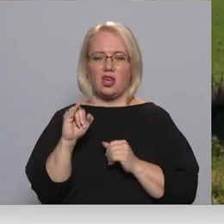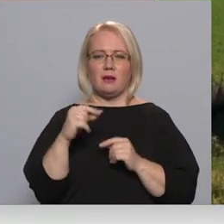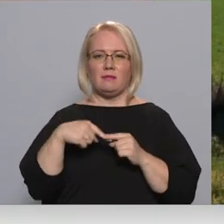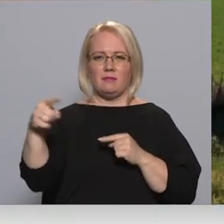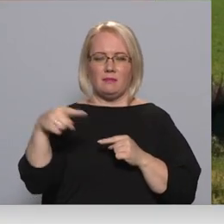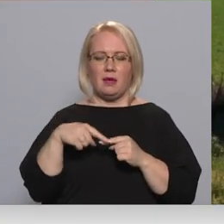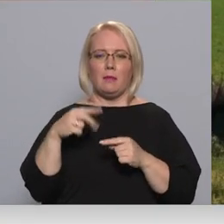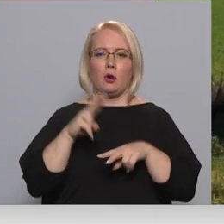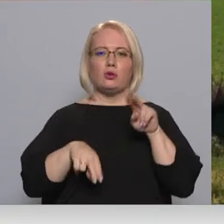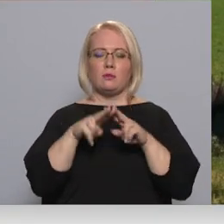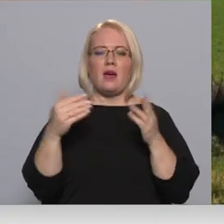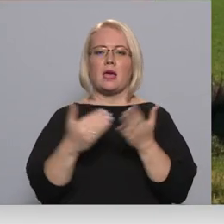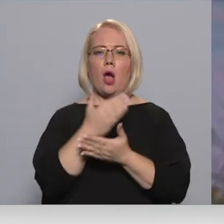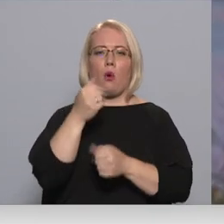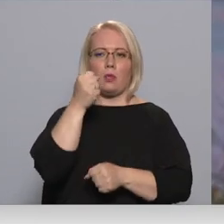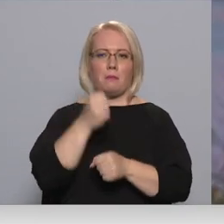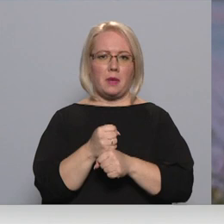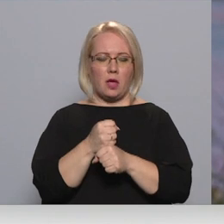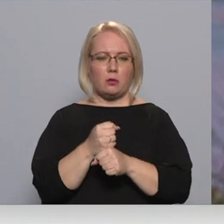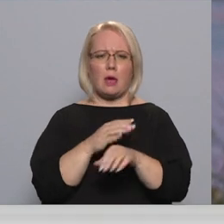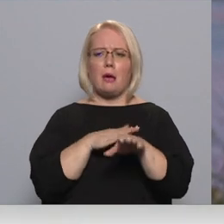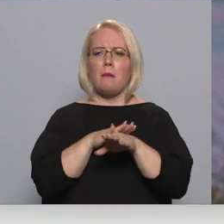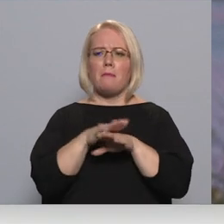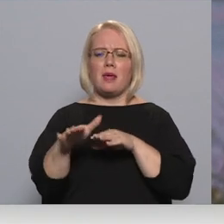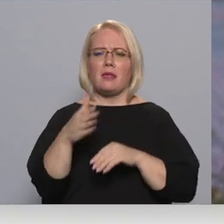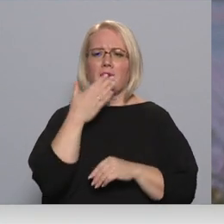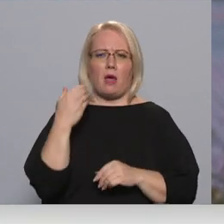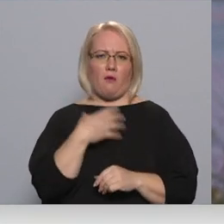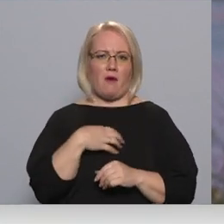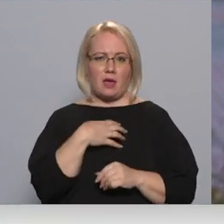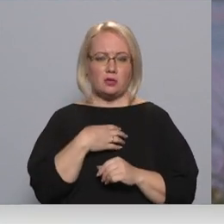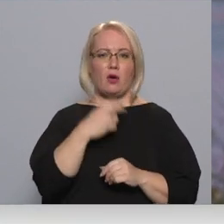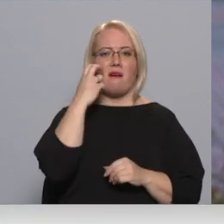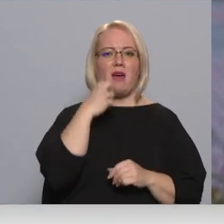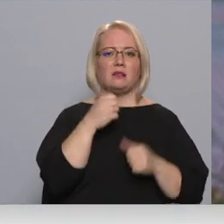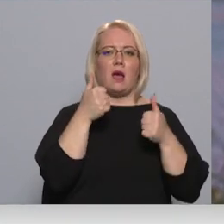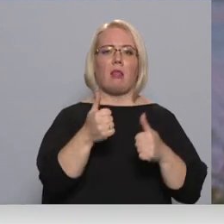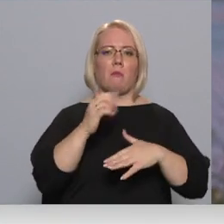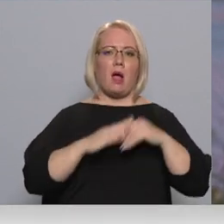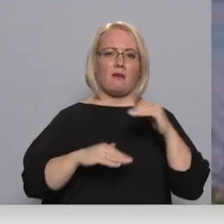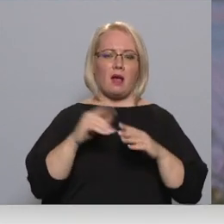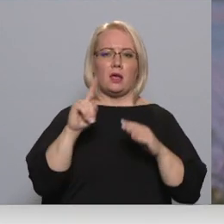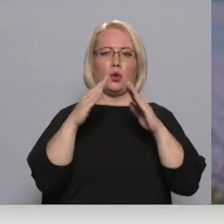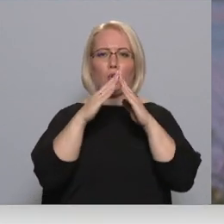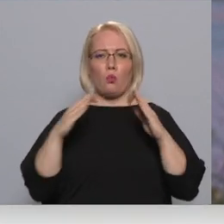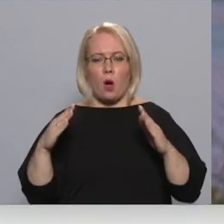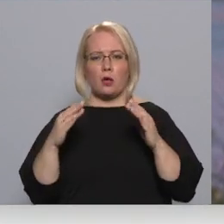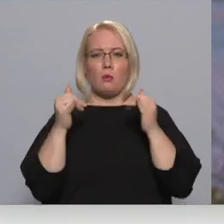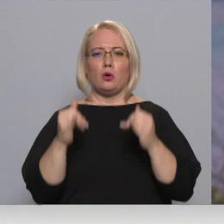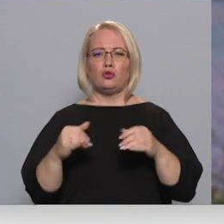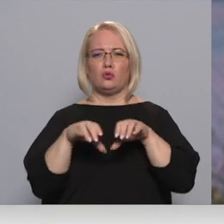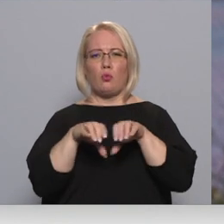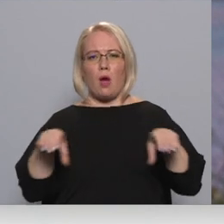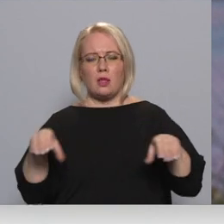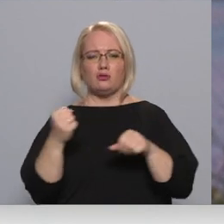izbūvēta jauna pietura. Manuprāt, pilnīgi ir nevajadzīgi, jo vecā ir labā kvalitātē, ir gan nojumi, gan soliņš, gan